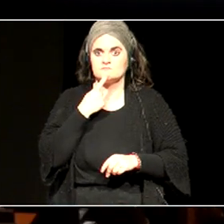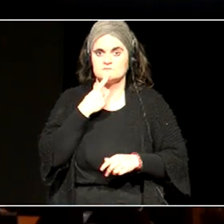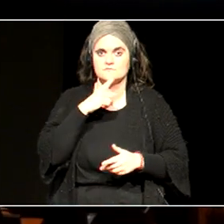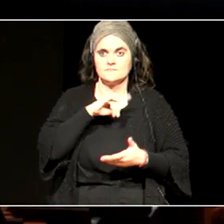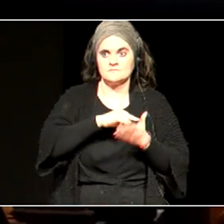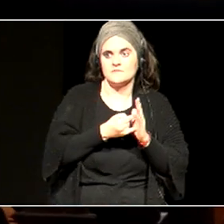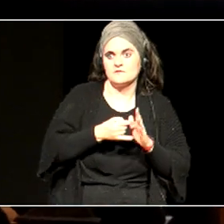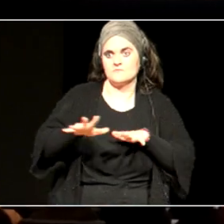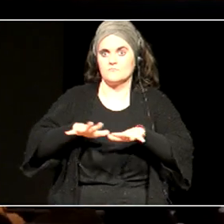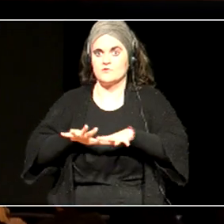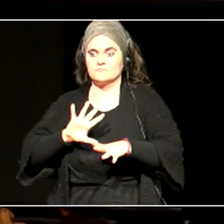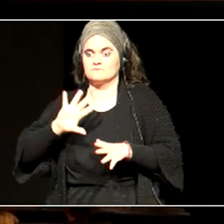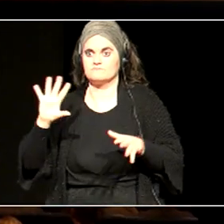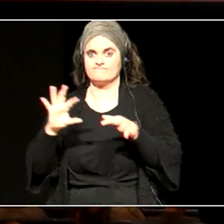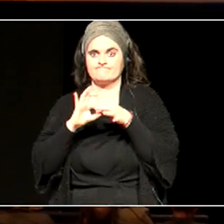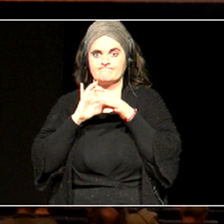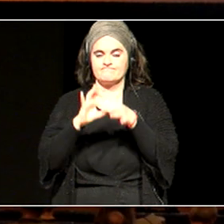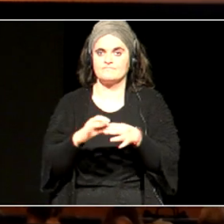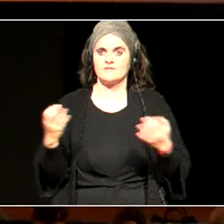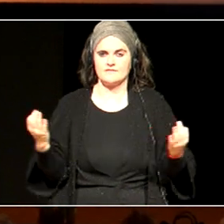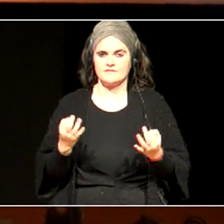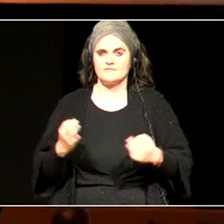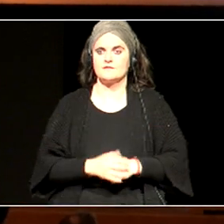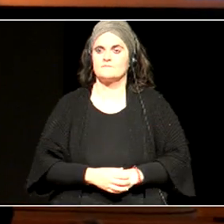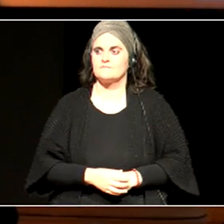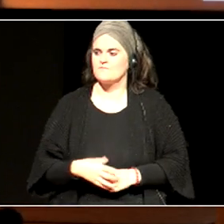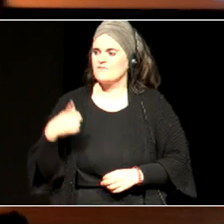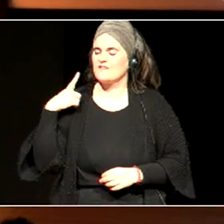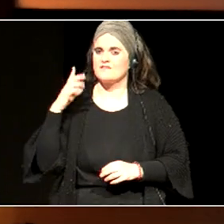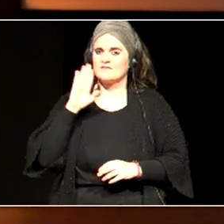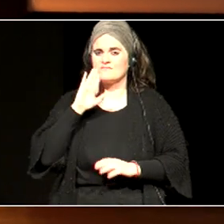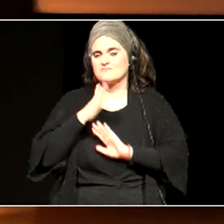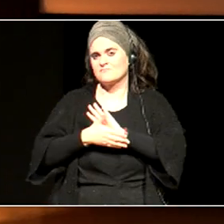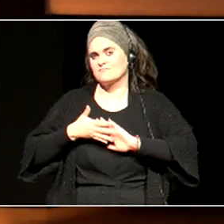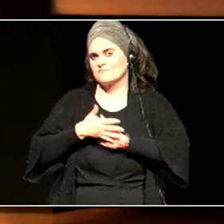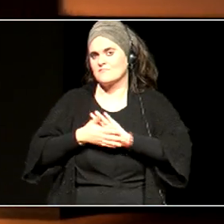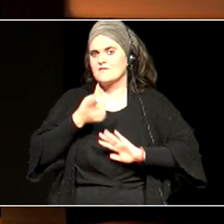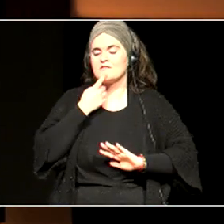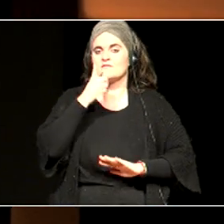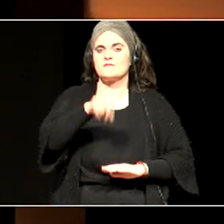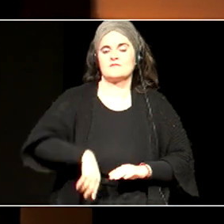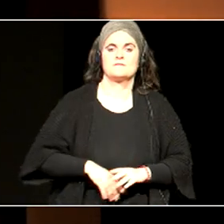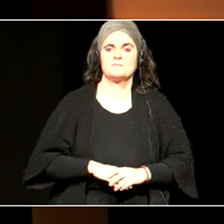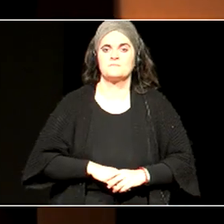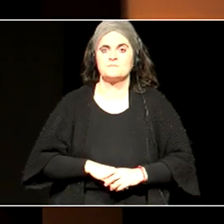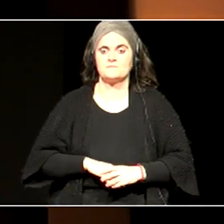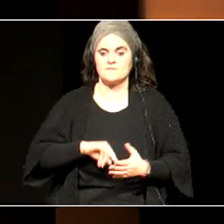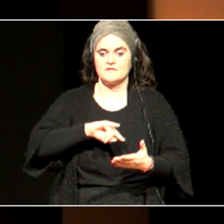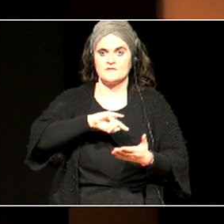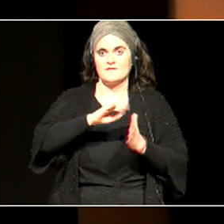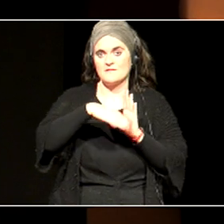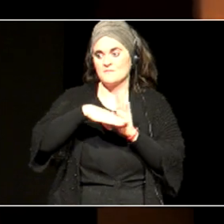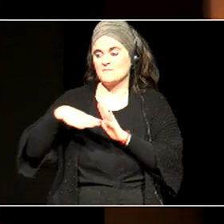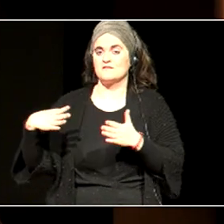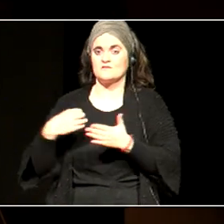txertatuta egon behar zirela. Komentatu genuen, gainera, plan horiek guztiek, ikuspegi, integratzailea,